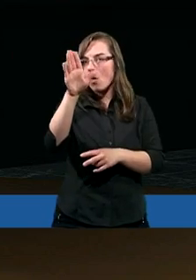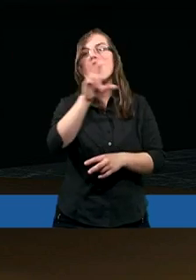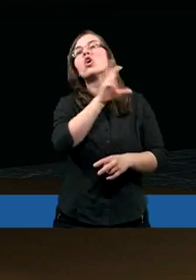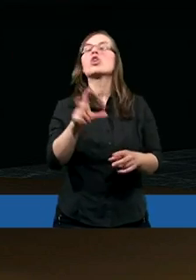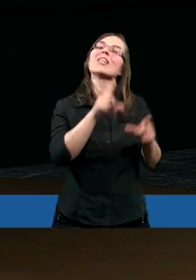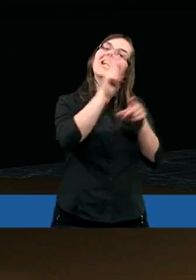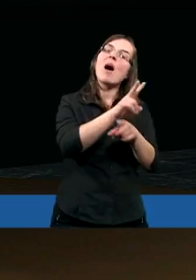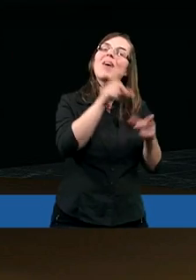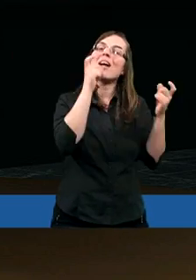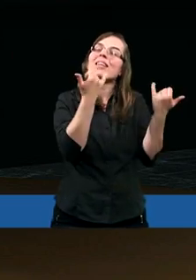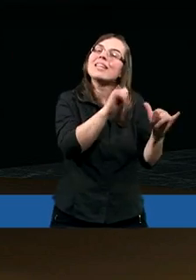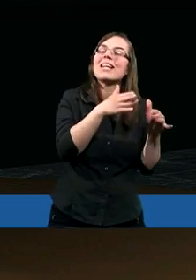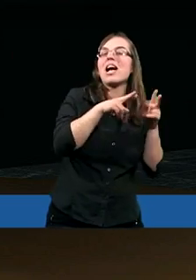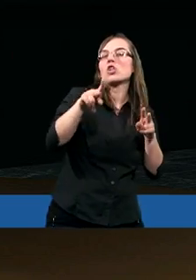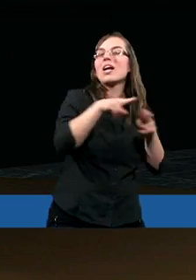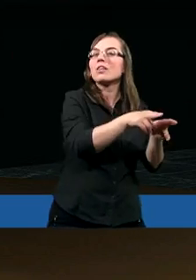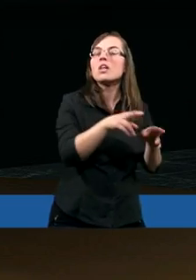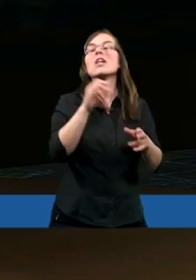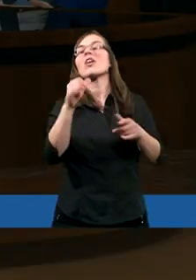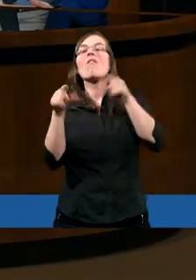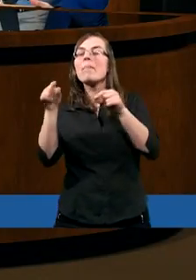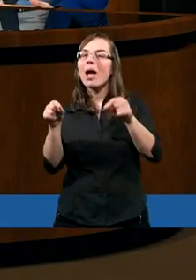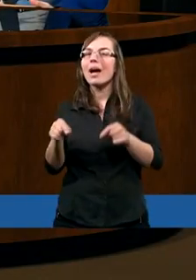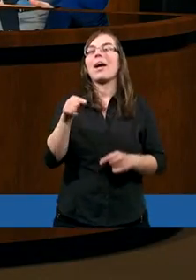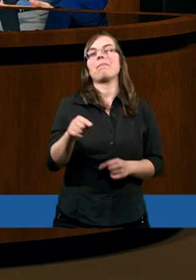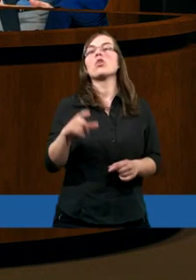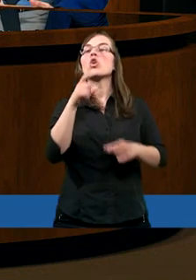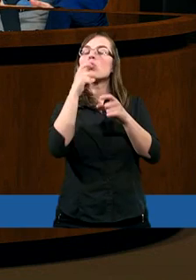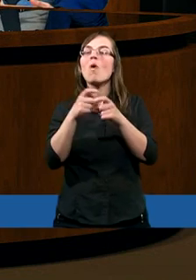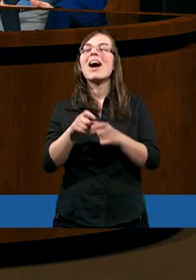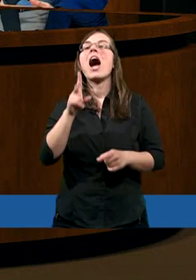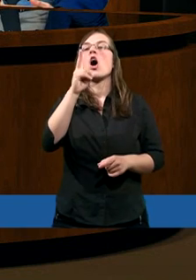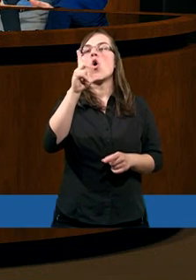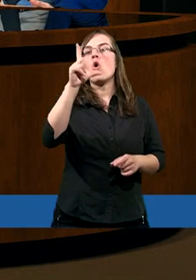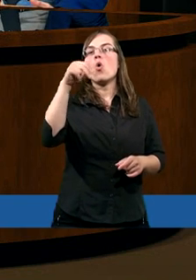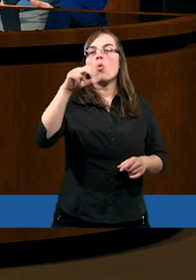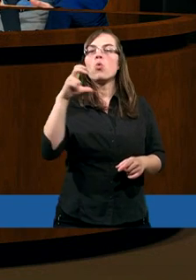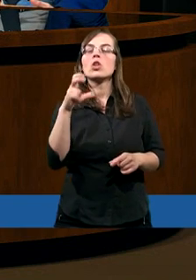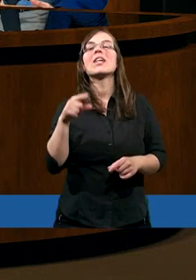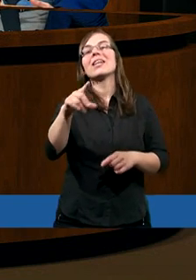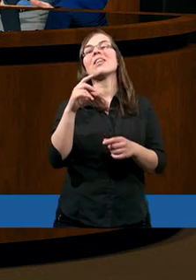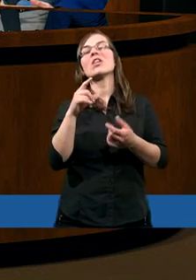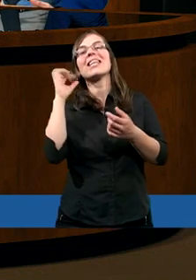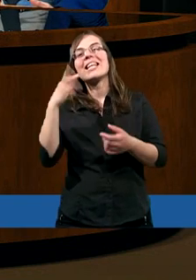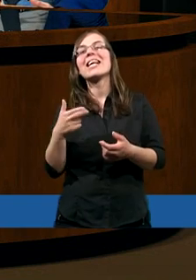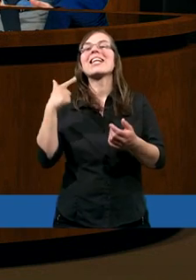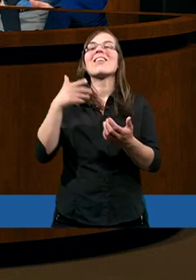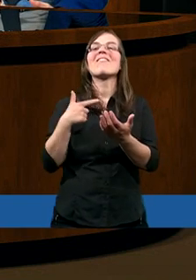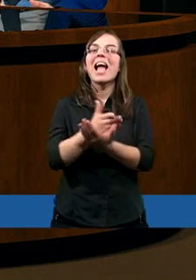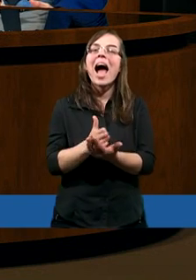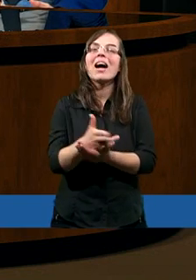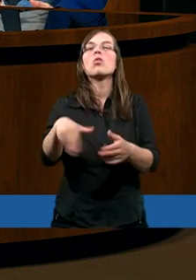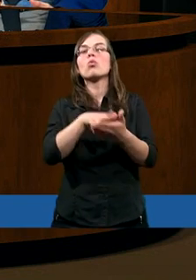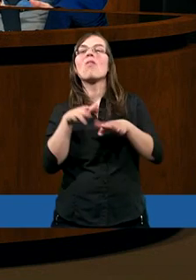czynów wiary, czy nie? No tutaj powiedziałeś chyba słowa klucz. Czyny wiary, czyli czyny, które